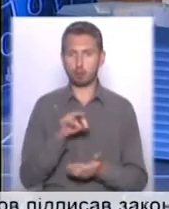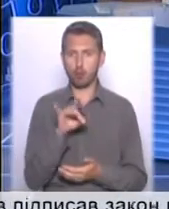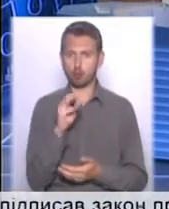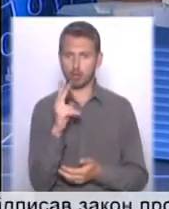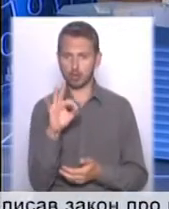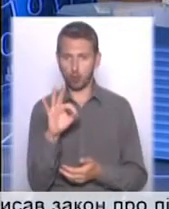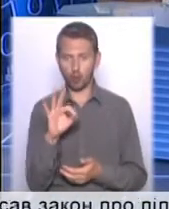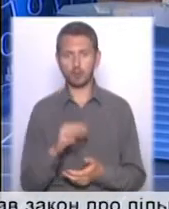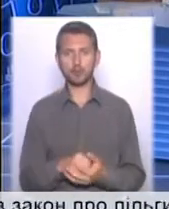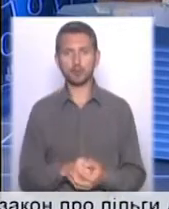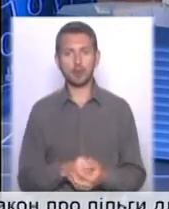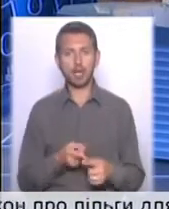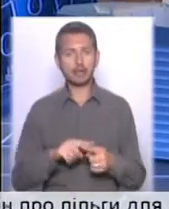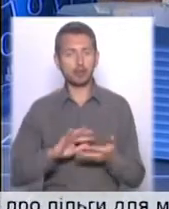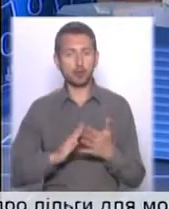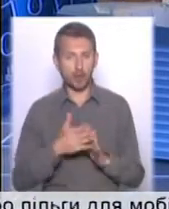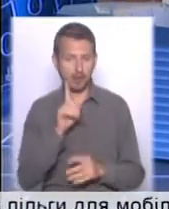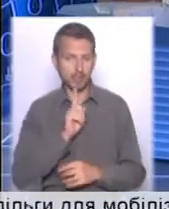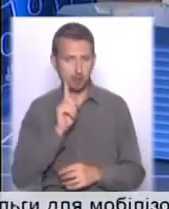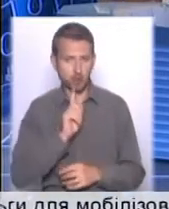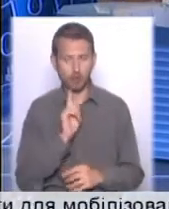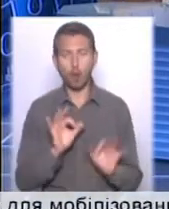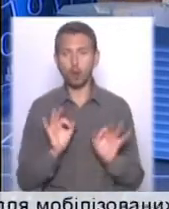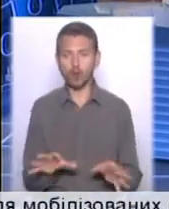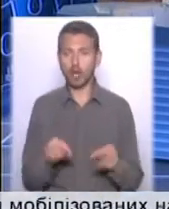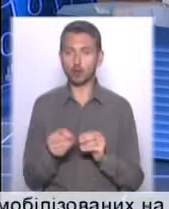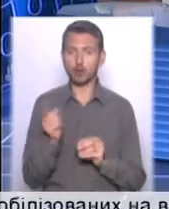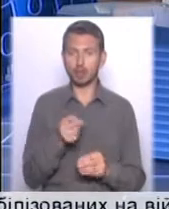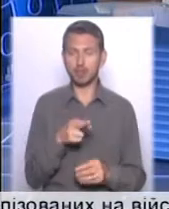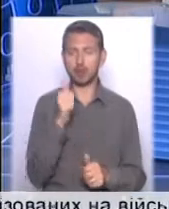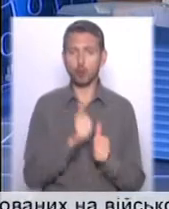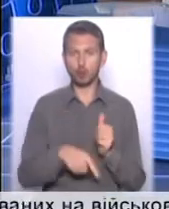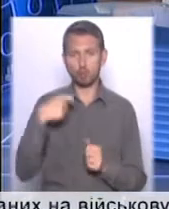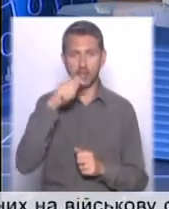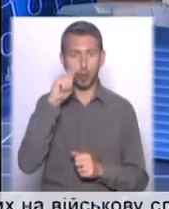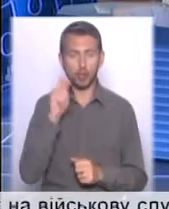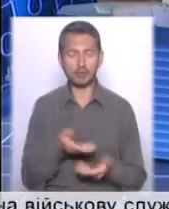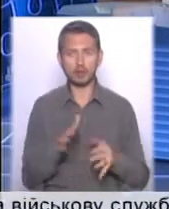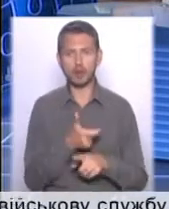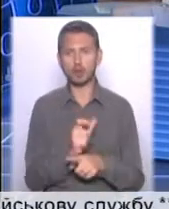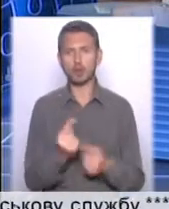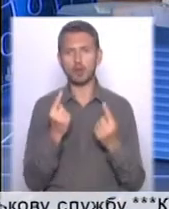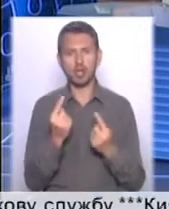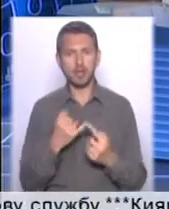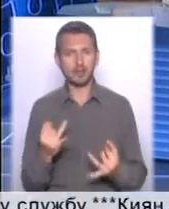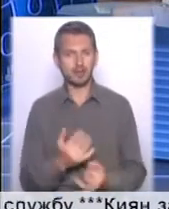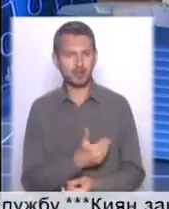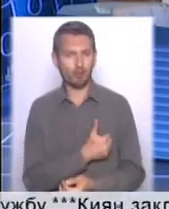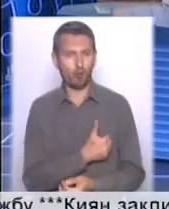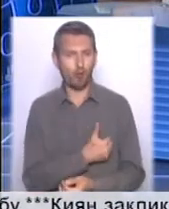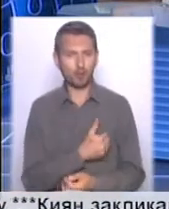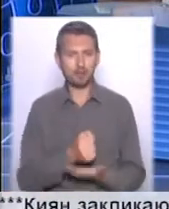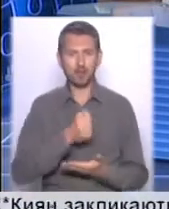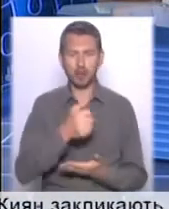посаду президента України. Це ситуація тимчасова. Хоча разом з тим для кожного президента України залишається дуже велика спокуса все-таки призначити